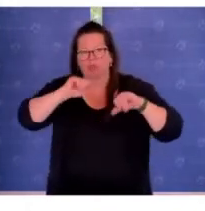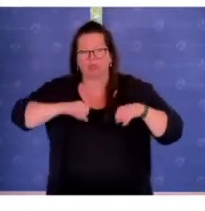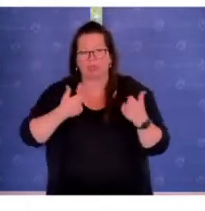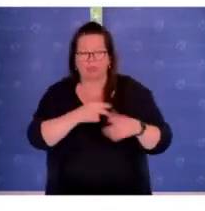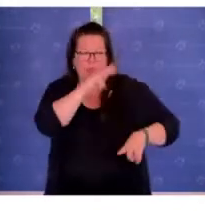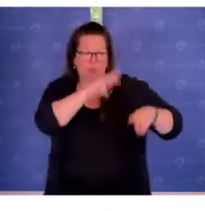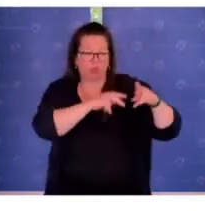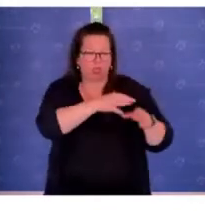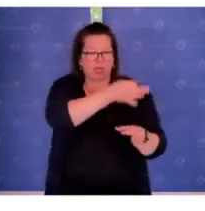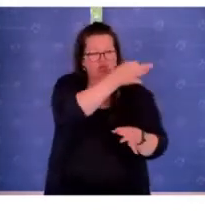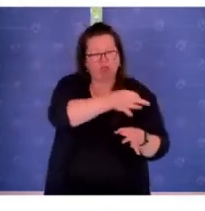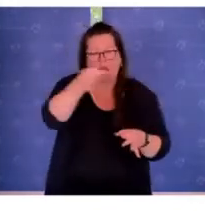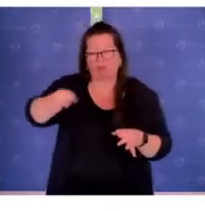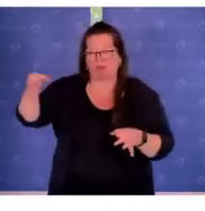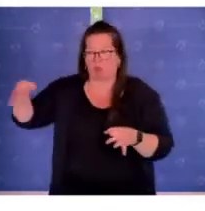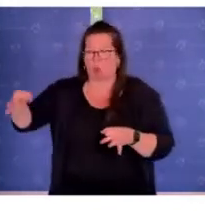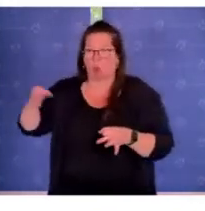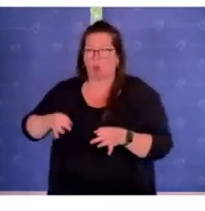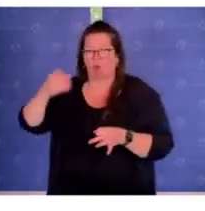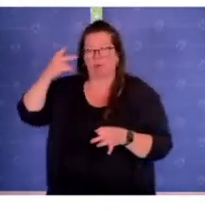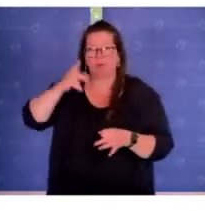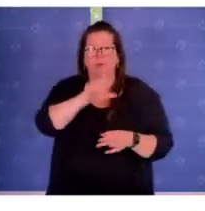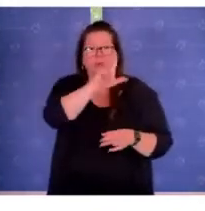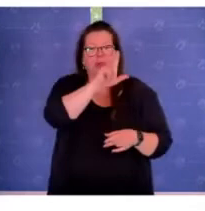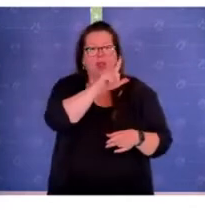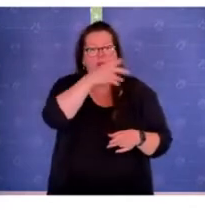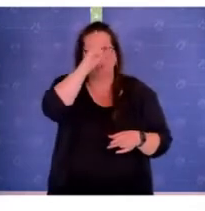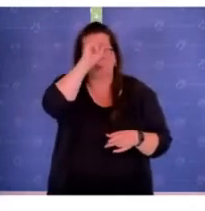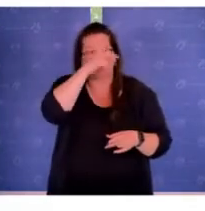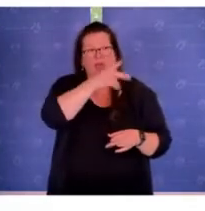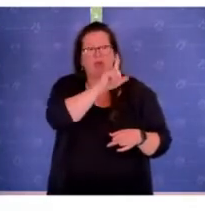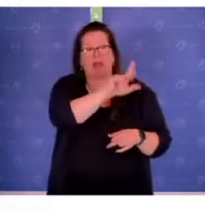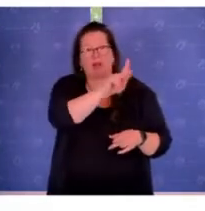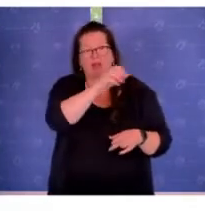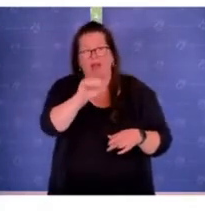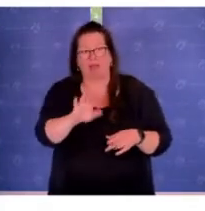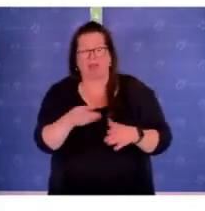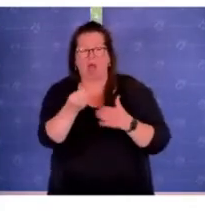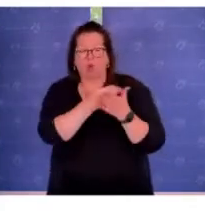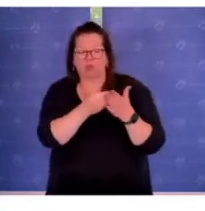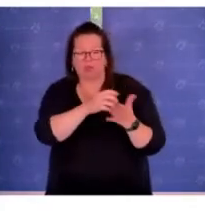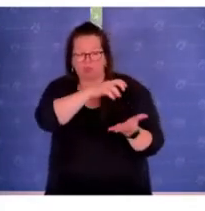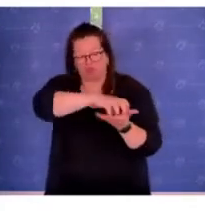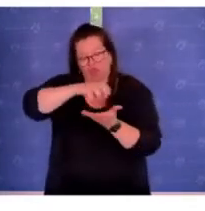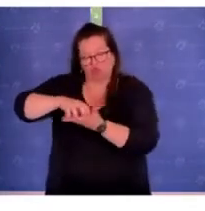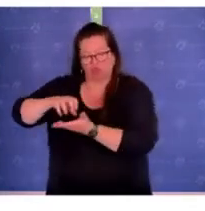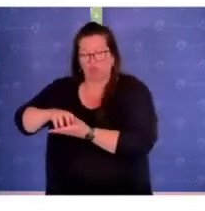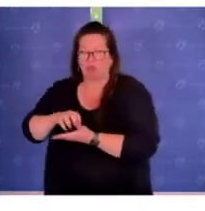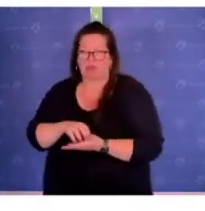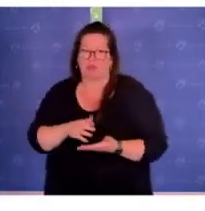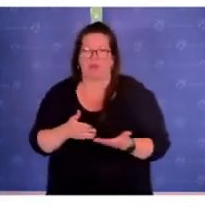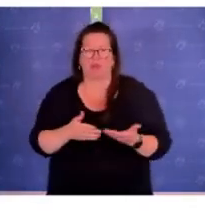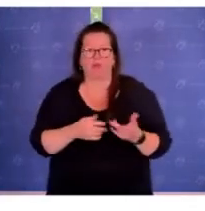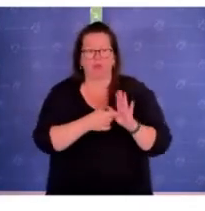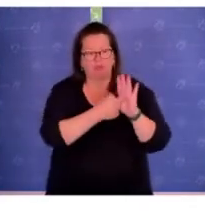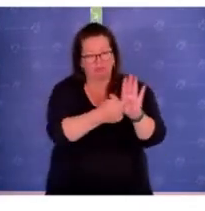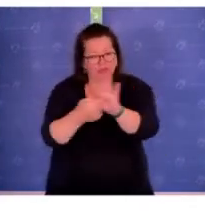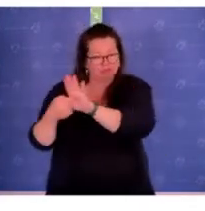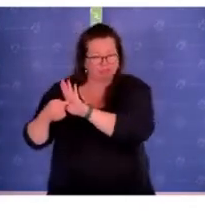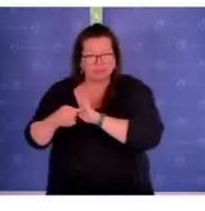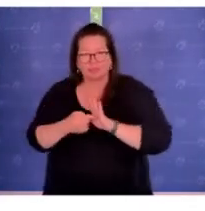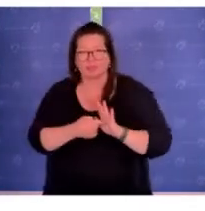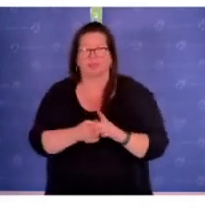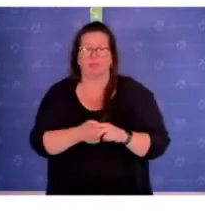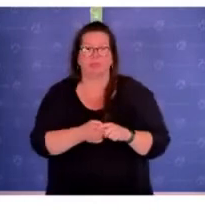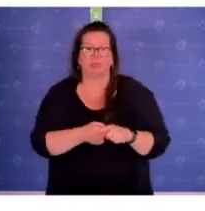unterschiedlichen Standorten der Polizei, des LKAs, zunächst an der Polizei und auch der Ausbildungsstätten gezeigt wird und gezeigt worden ist,